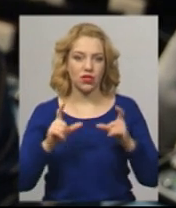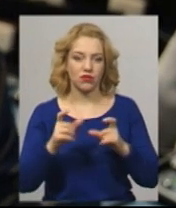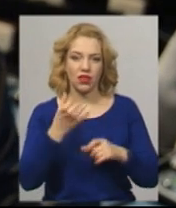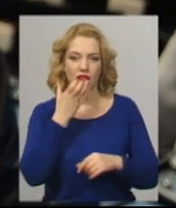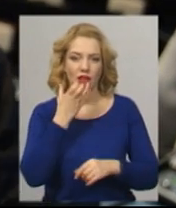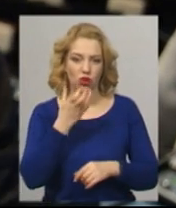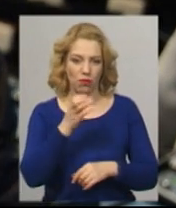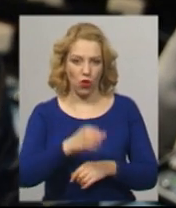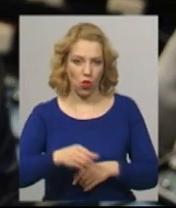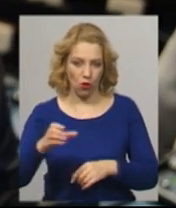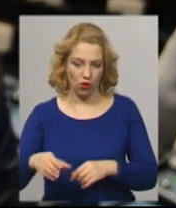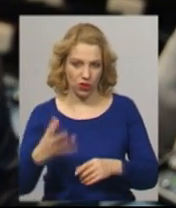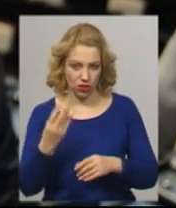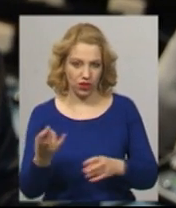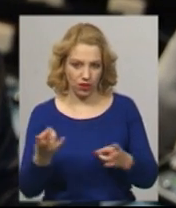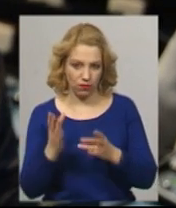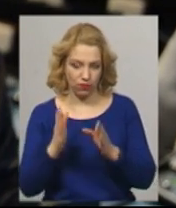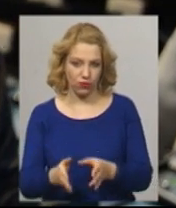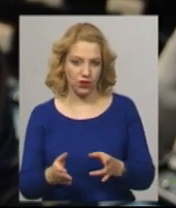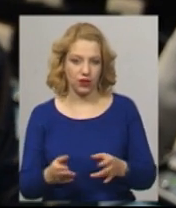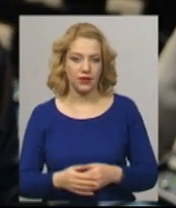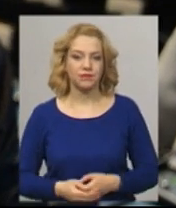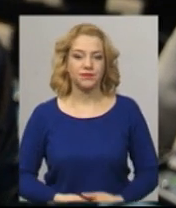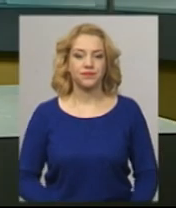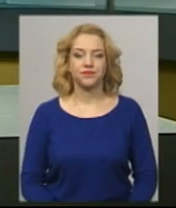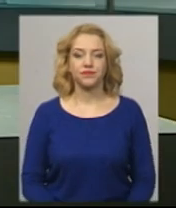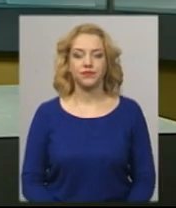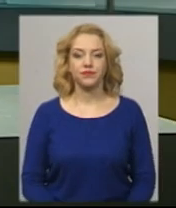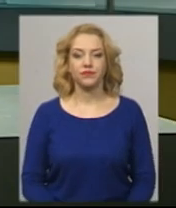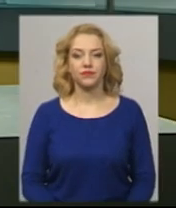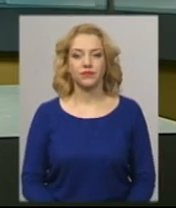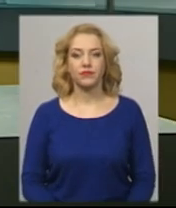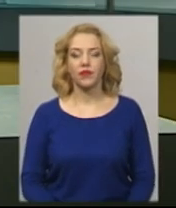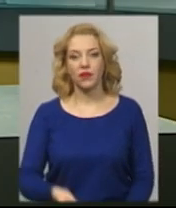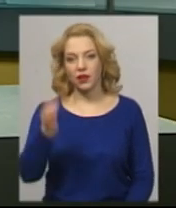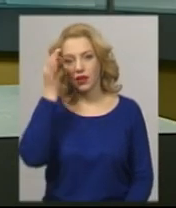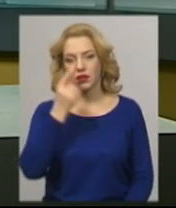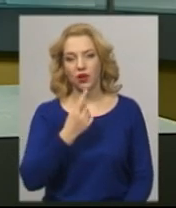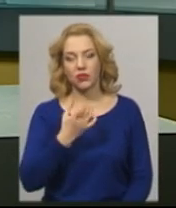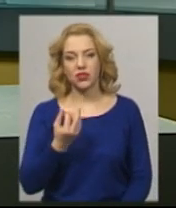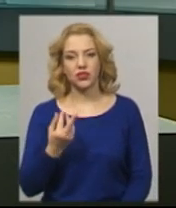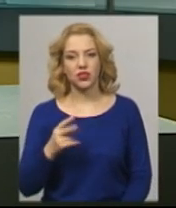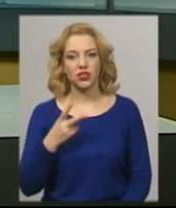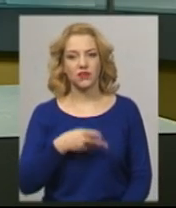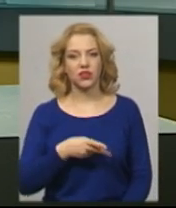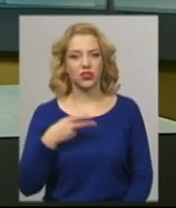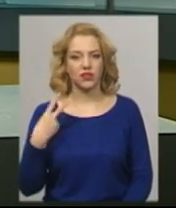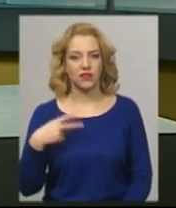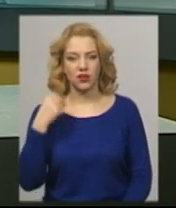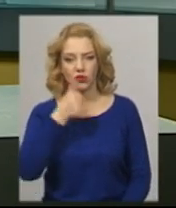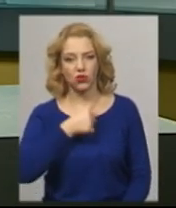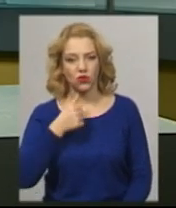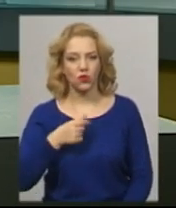як яким чином розраховуватиметься місто. Нагадаю, з 1 січня 2020 року